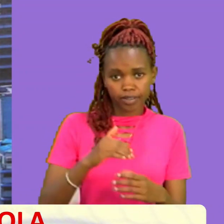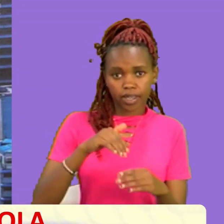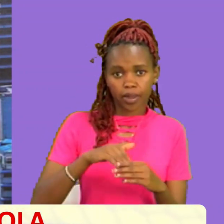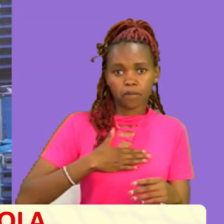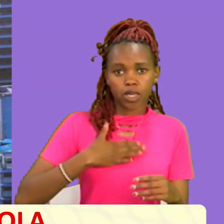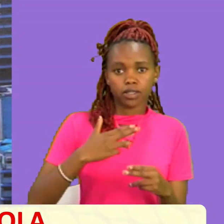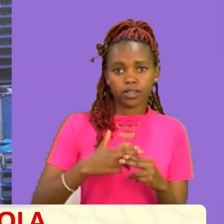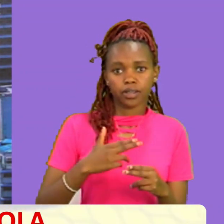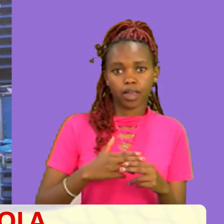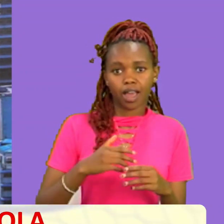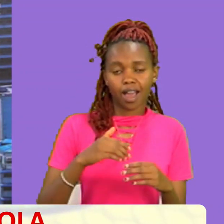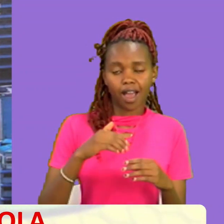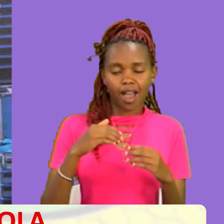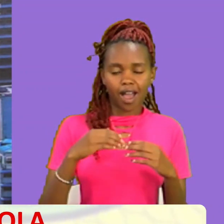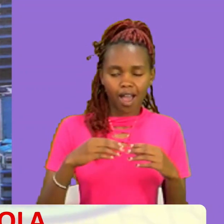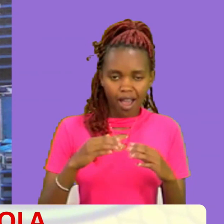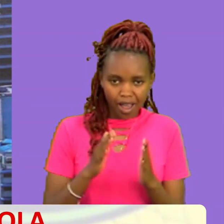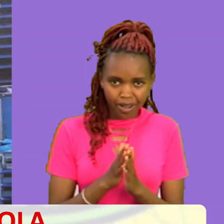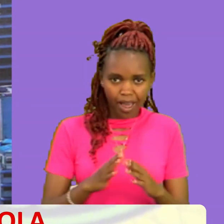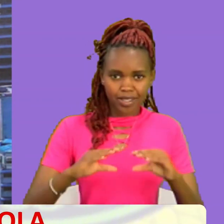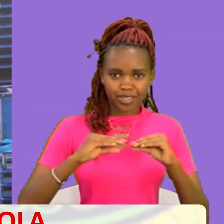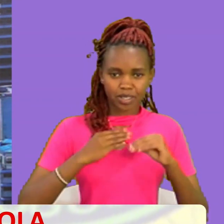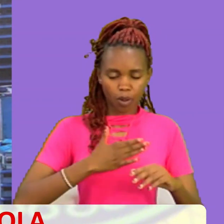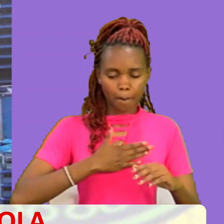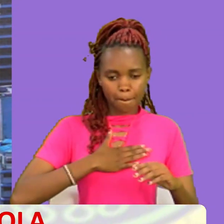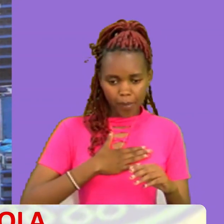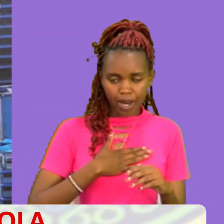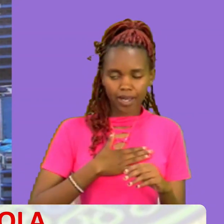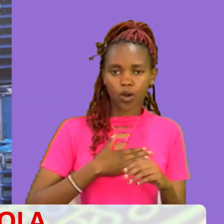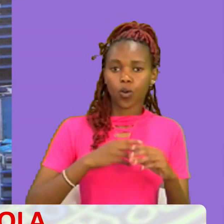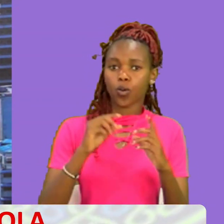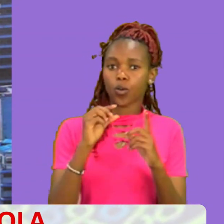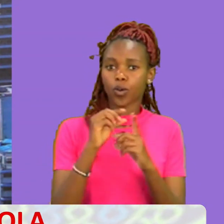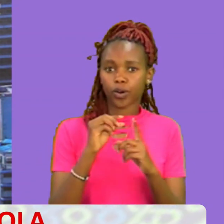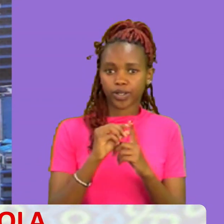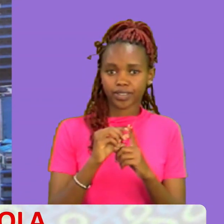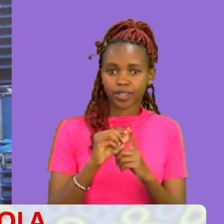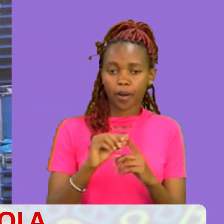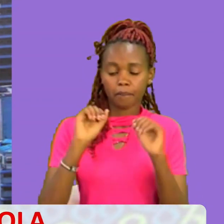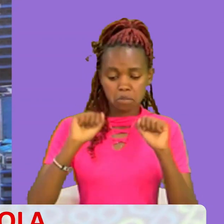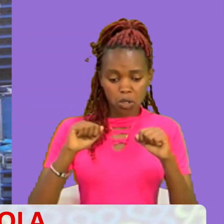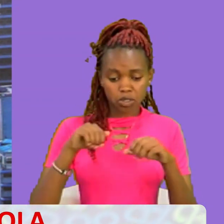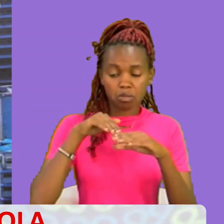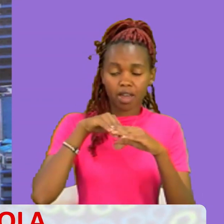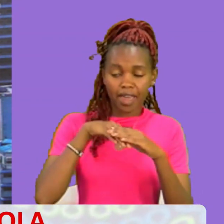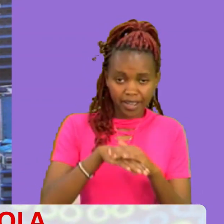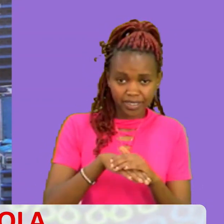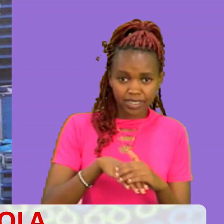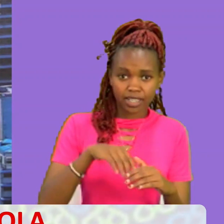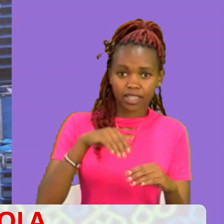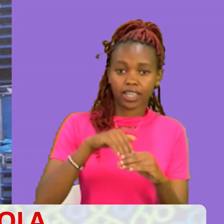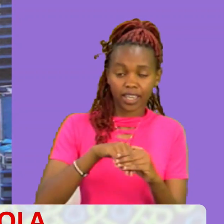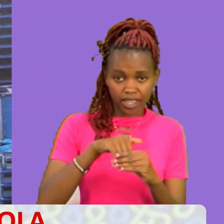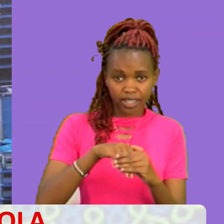Ata ingia ufalmu wa mbingu Lakini Yeyote asie amini Kwa jinalangu Basi